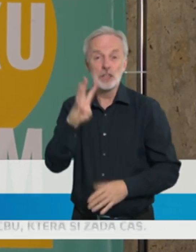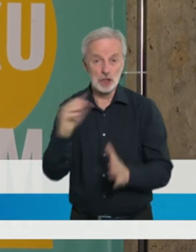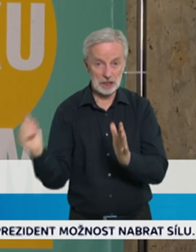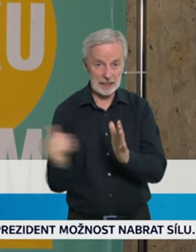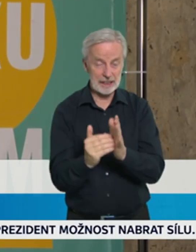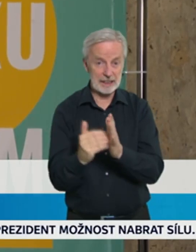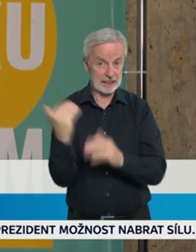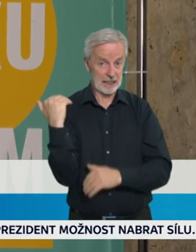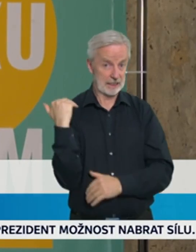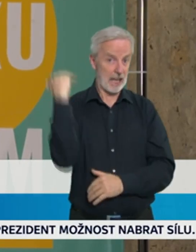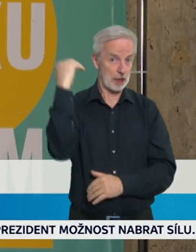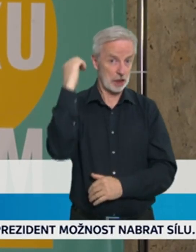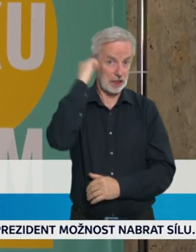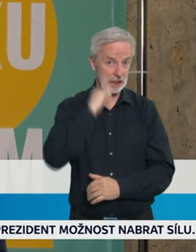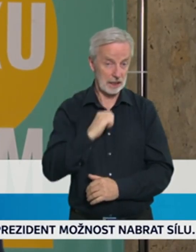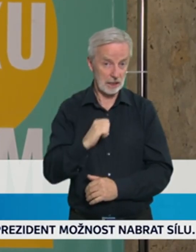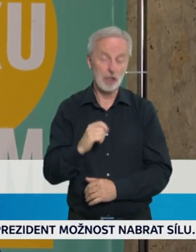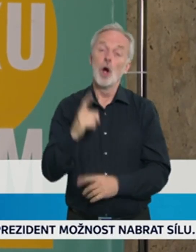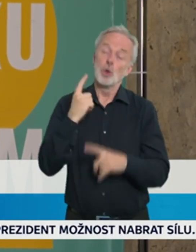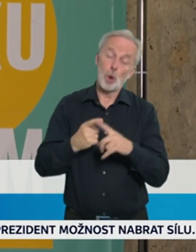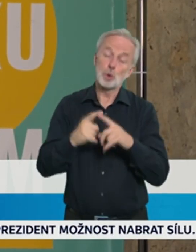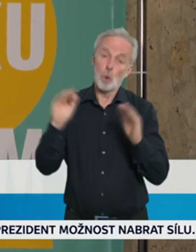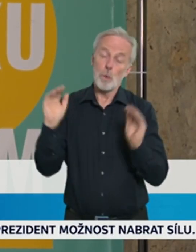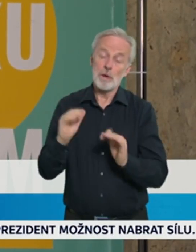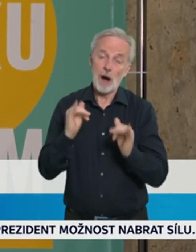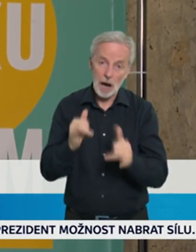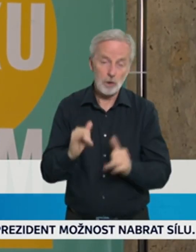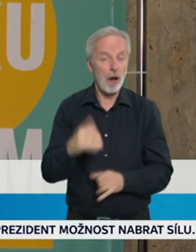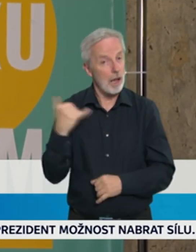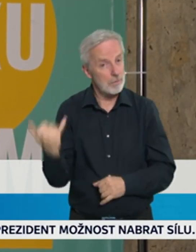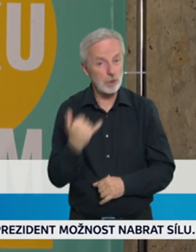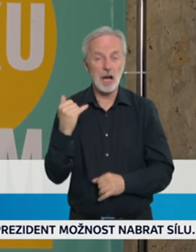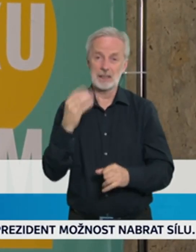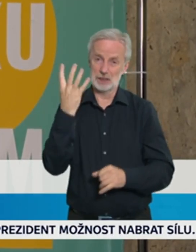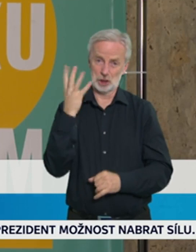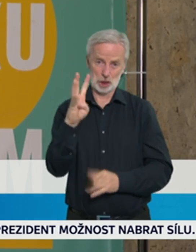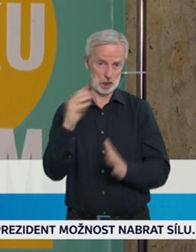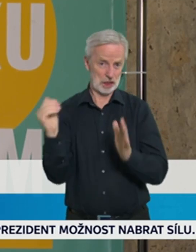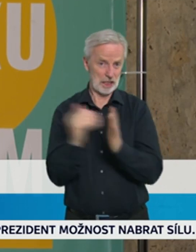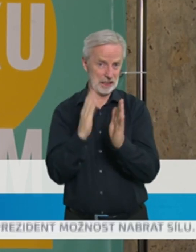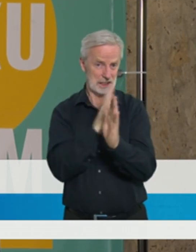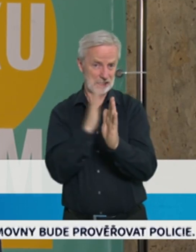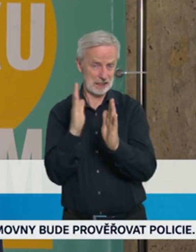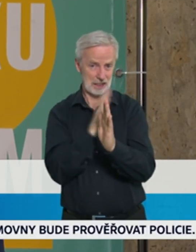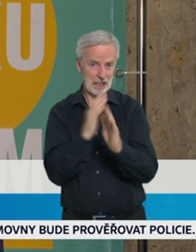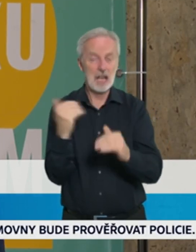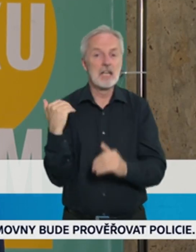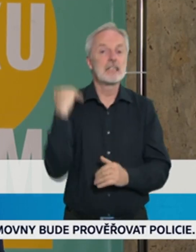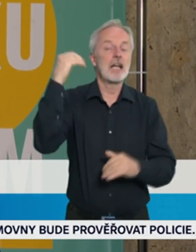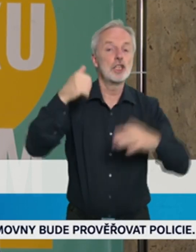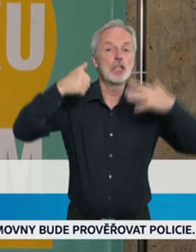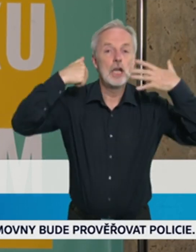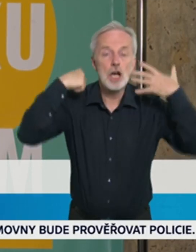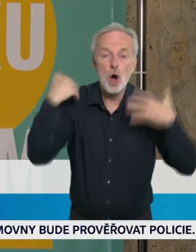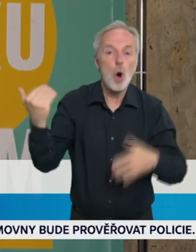v čase mírně klesá, tak stále kolem zhruba 400 tisíc seniorů starších 65 let nejsou